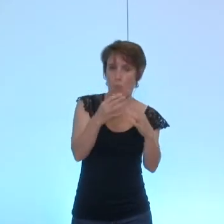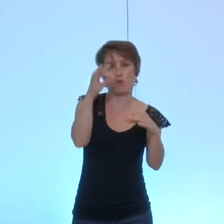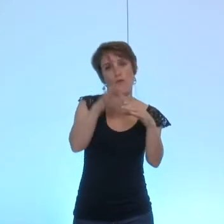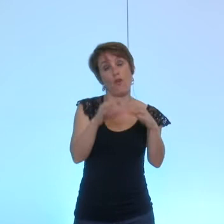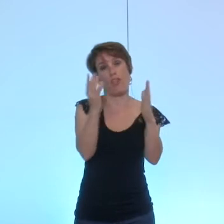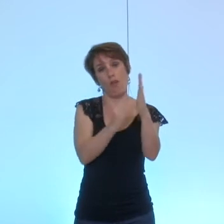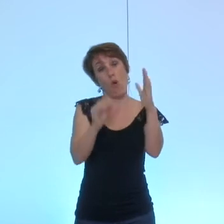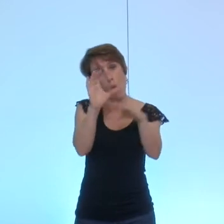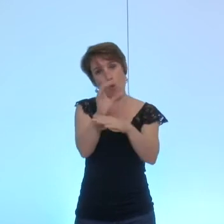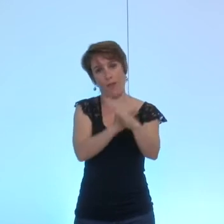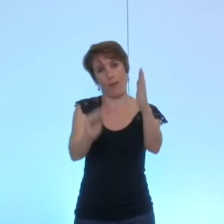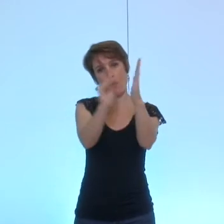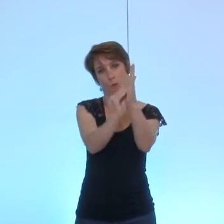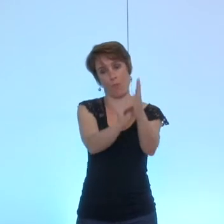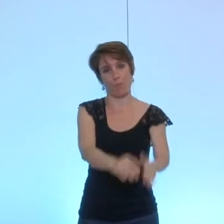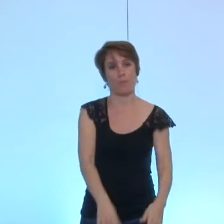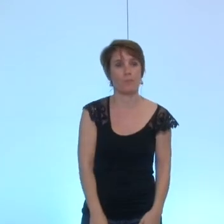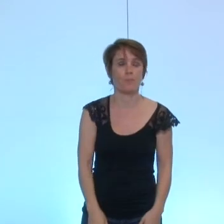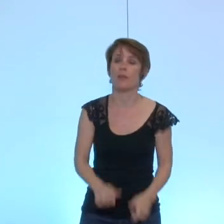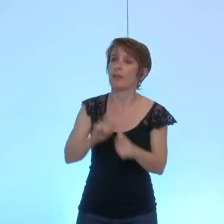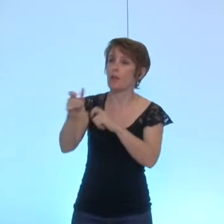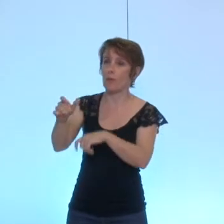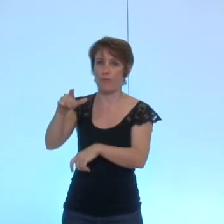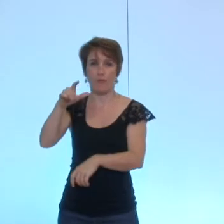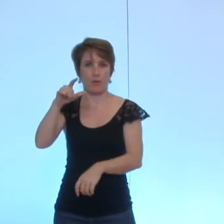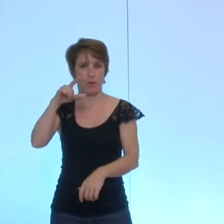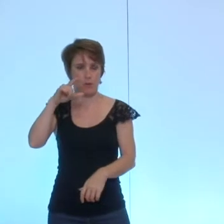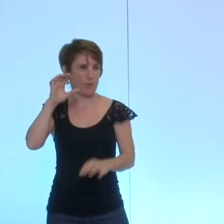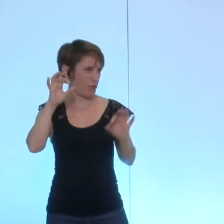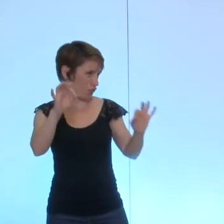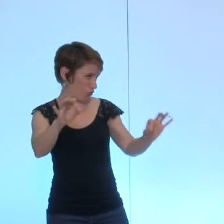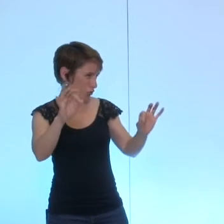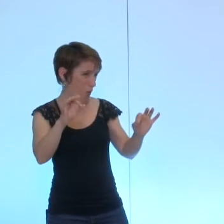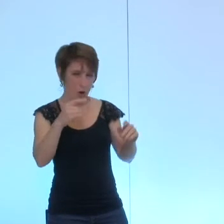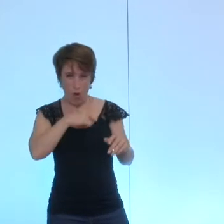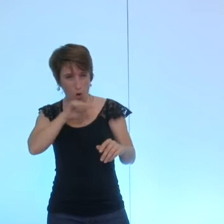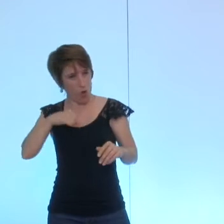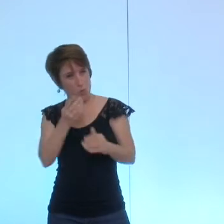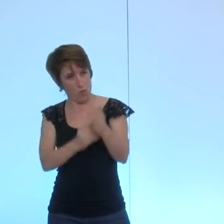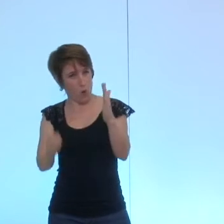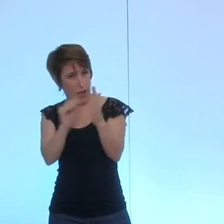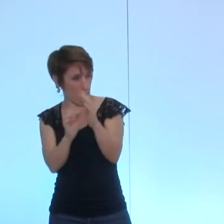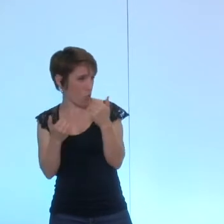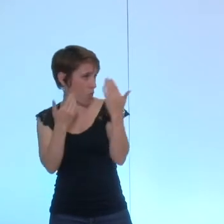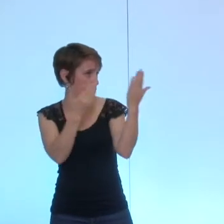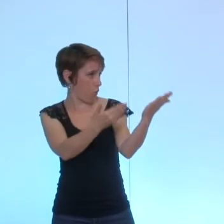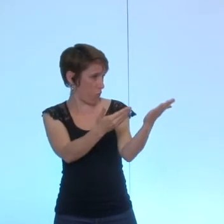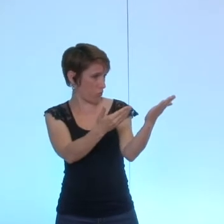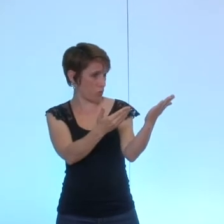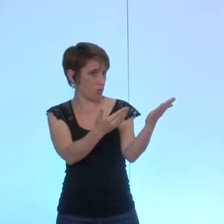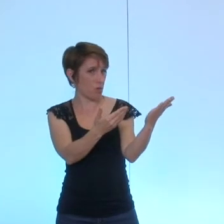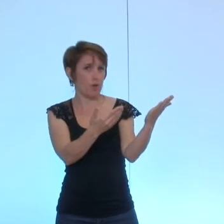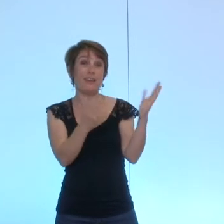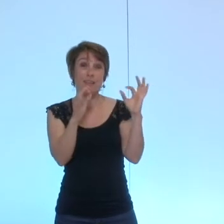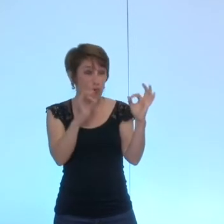allez monsieur Chamussy c'est bien en refusant de voter l'amendement que propose madame Cadoux que